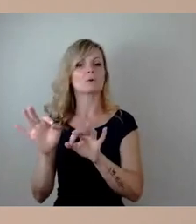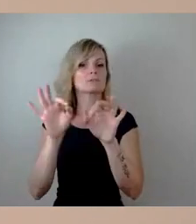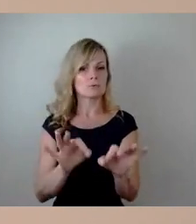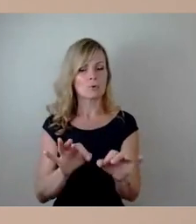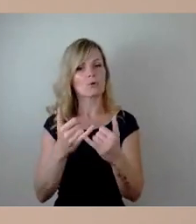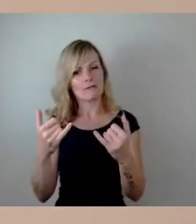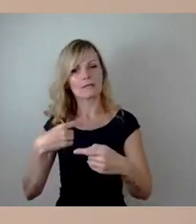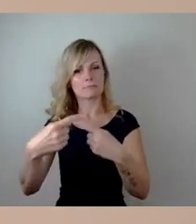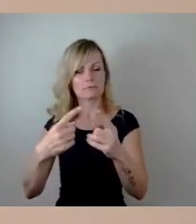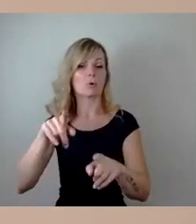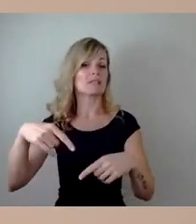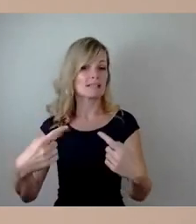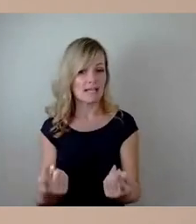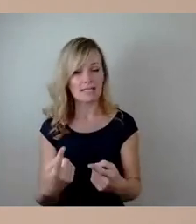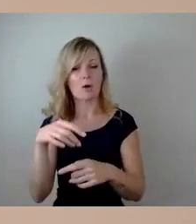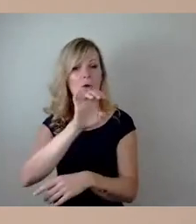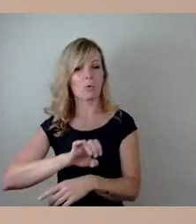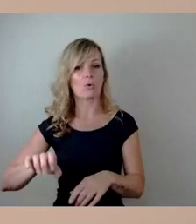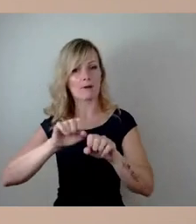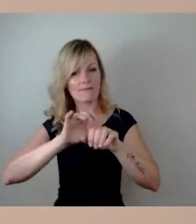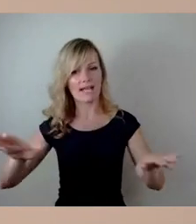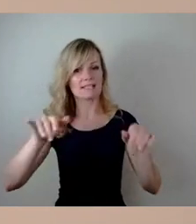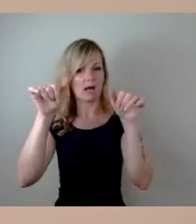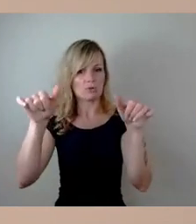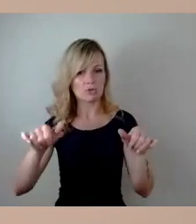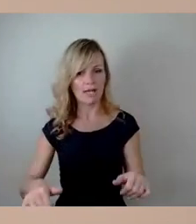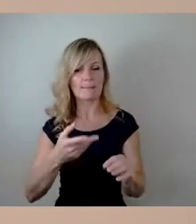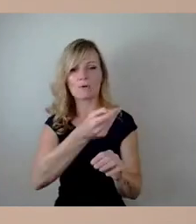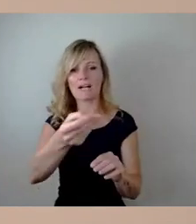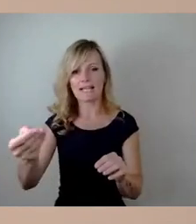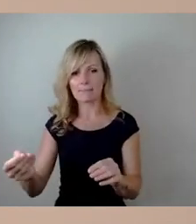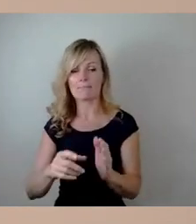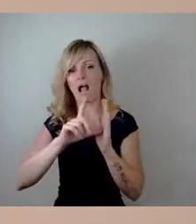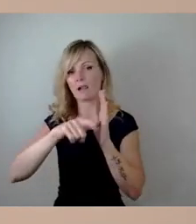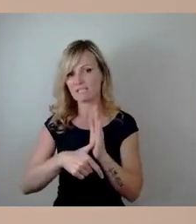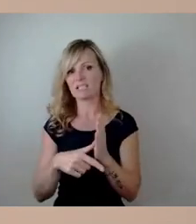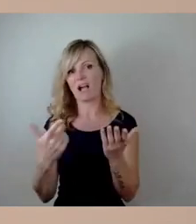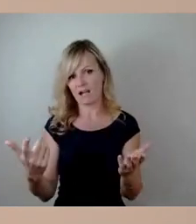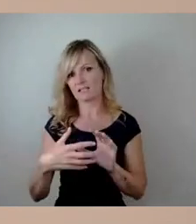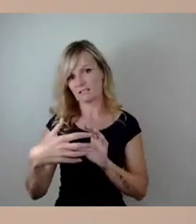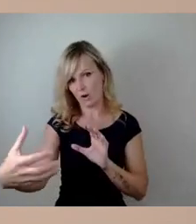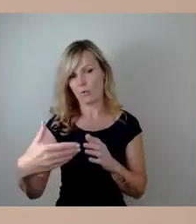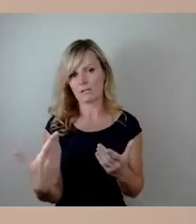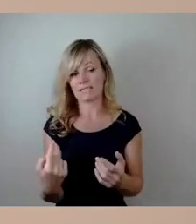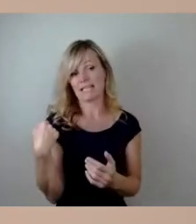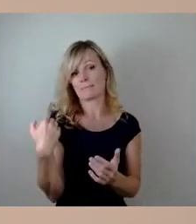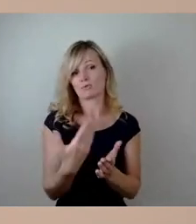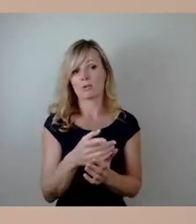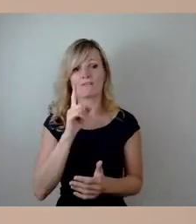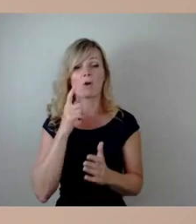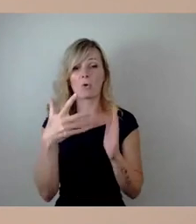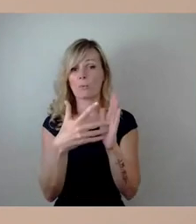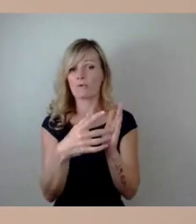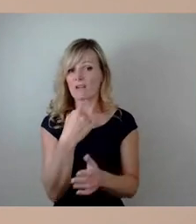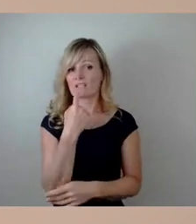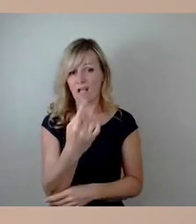vergeben werden, europaweite Ausschreibung. Das dauert ein halbes Jahr. Frau Pulver hat schon deutlich gemacht, dass wir nicht gleichzeitig alle Brückenzüge